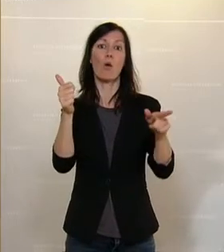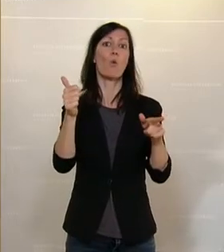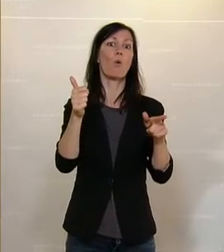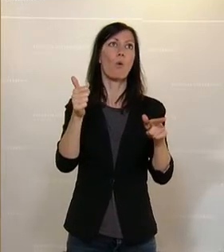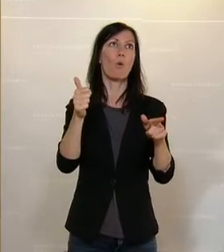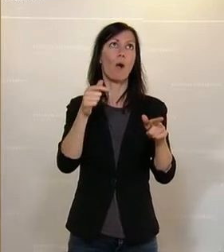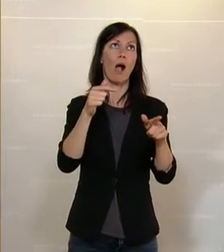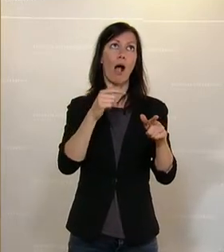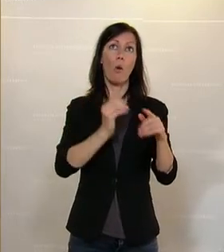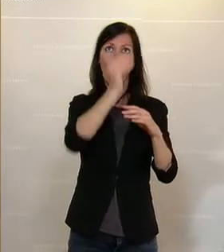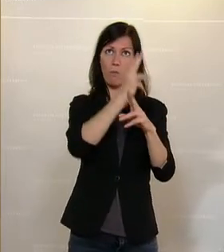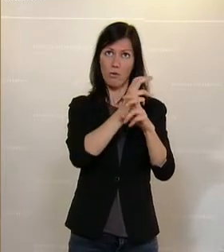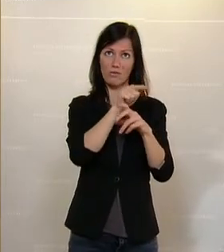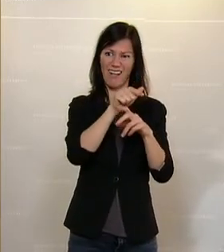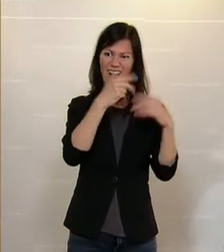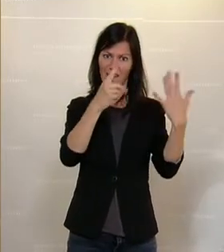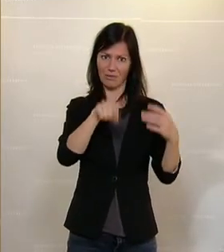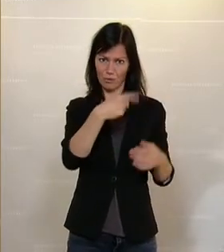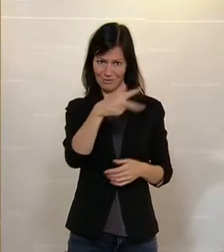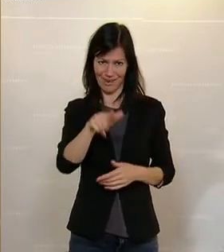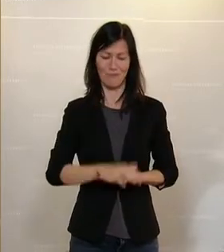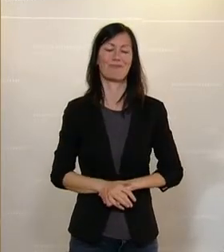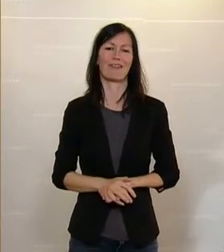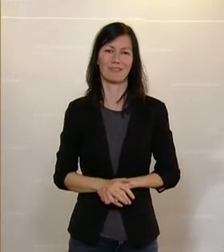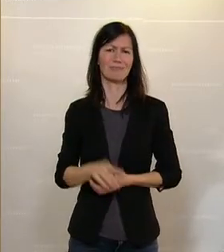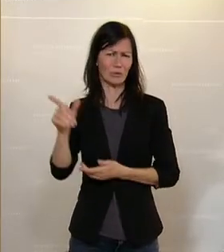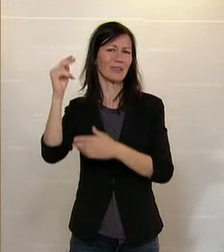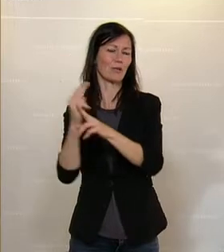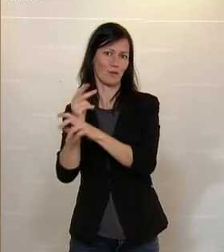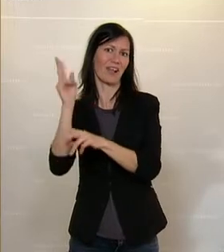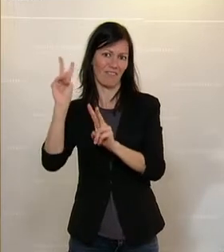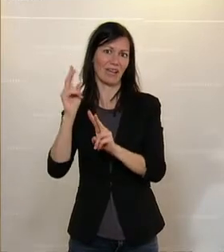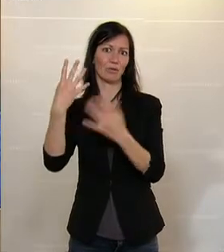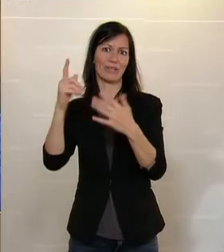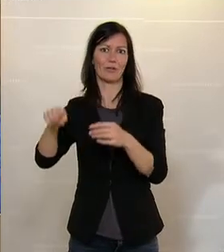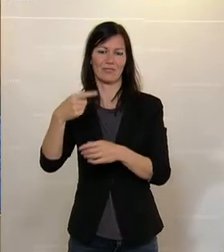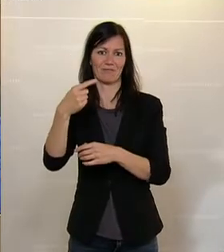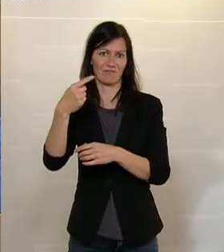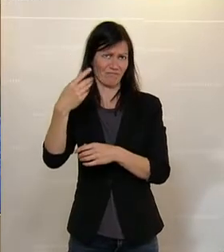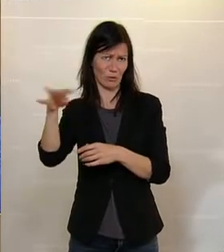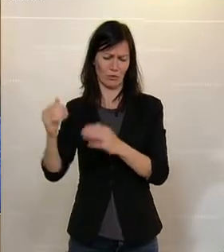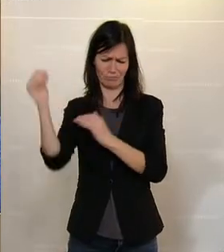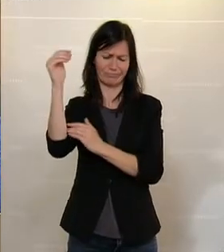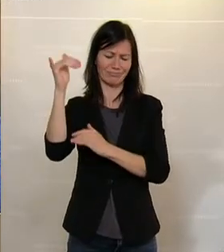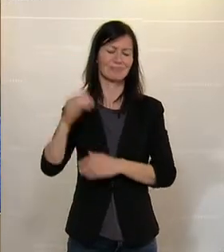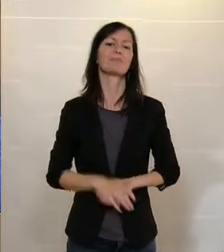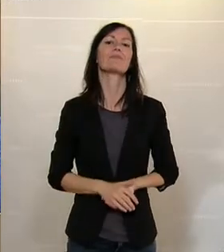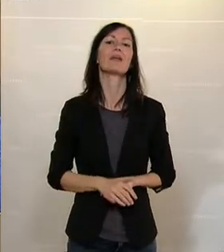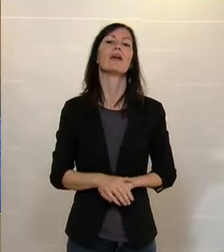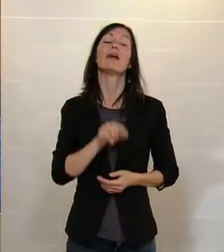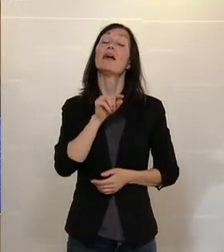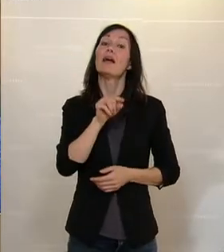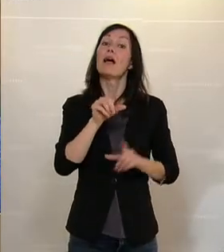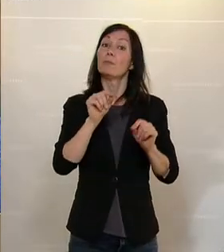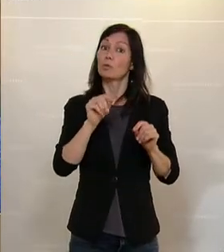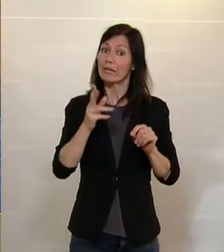.300 an. Kritisch hat der Rechnungshofbericht ausgewiesen die Vorbildwirkung